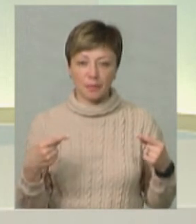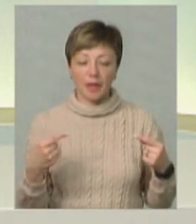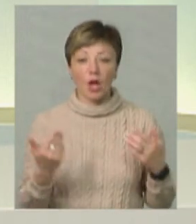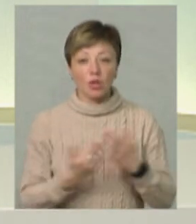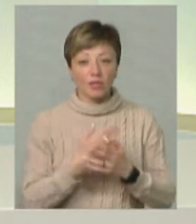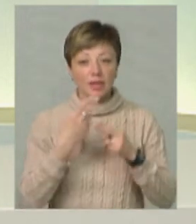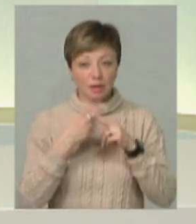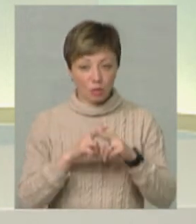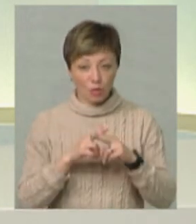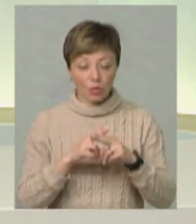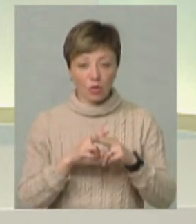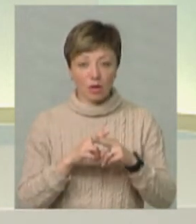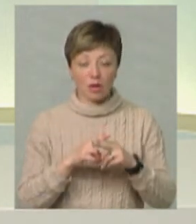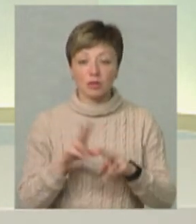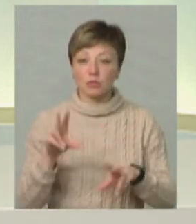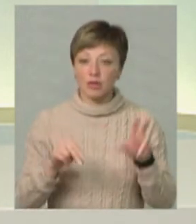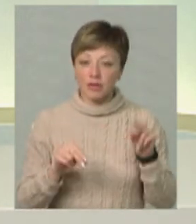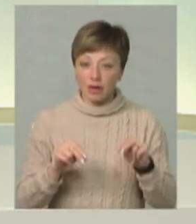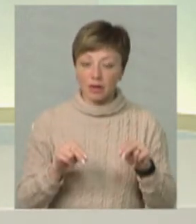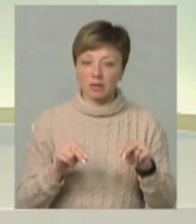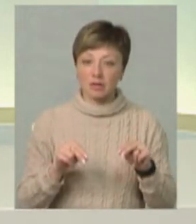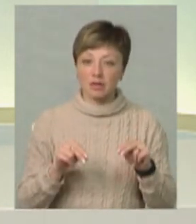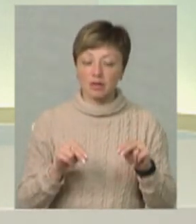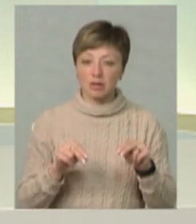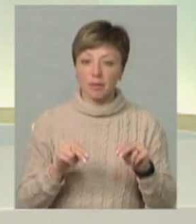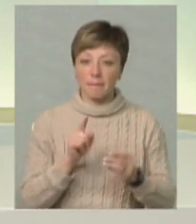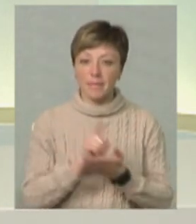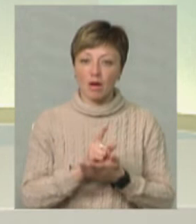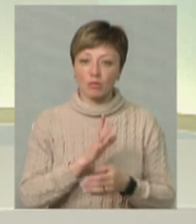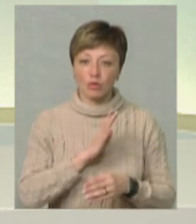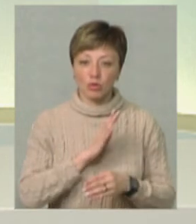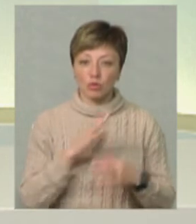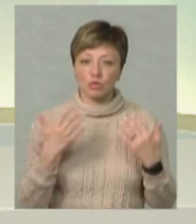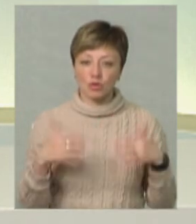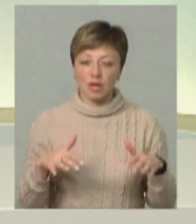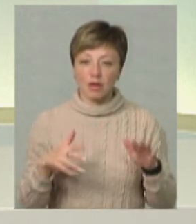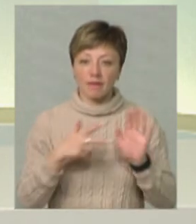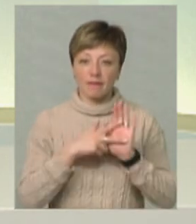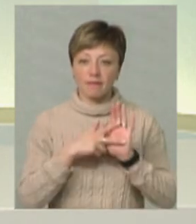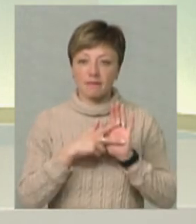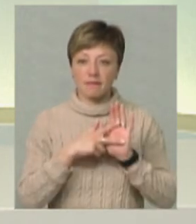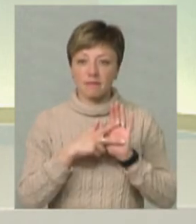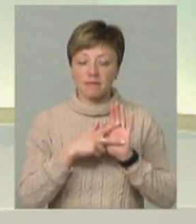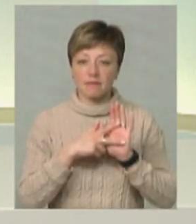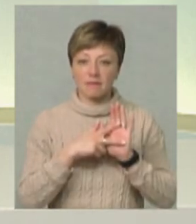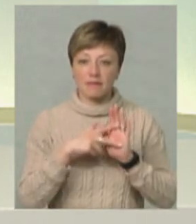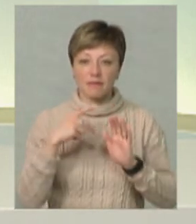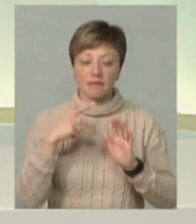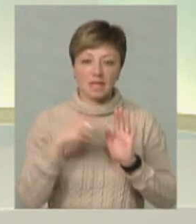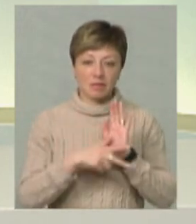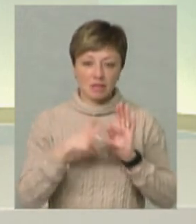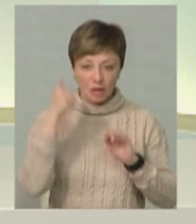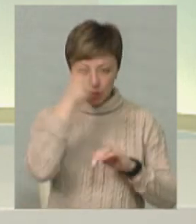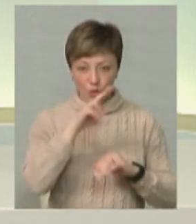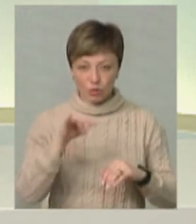тих нових технологіях, сподіваюся, він має бути вже у віці 80-70